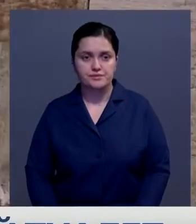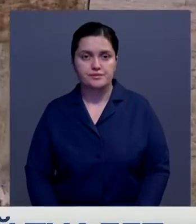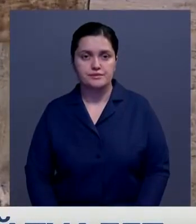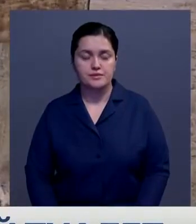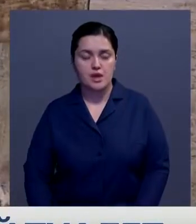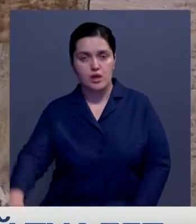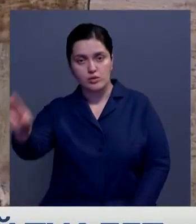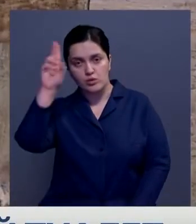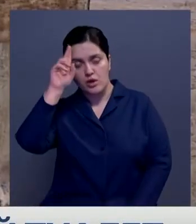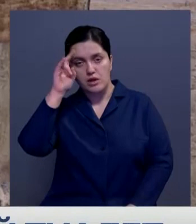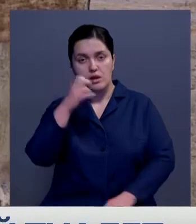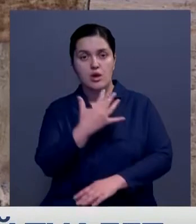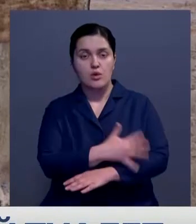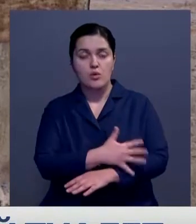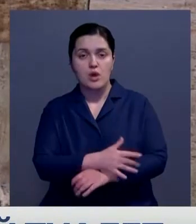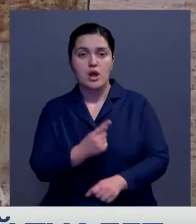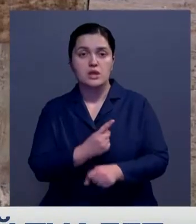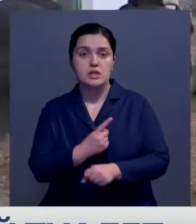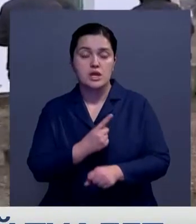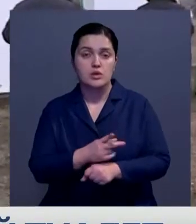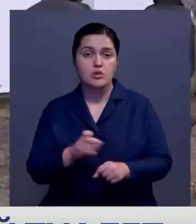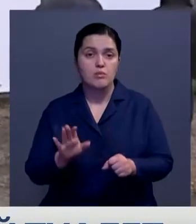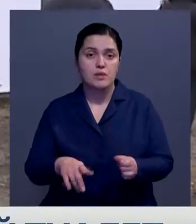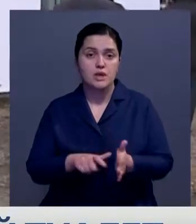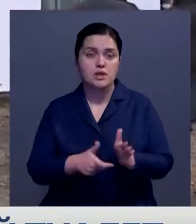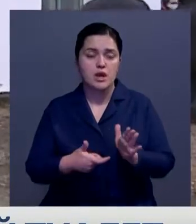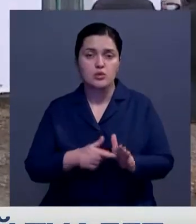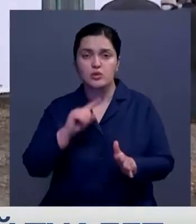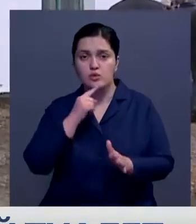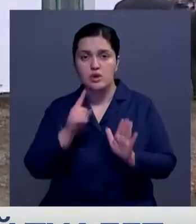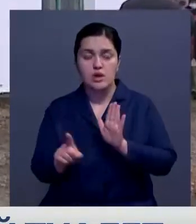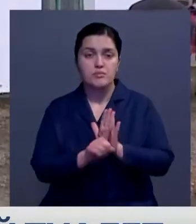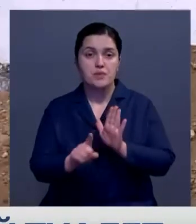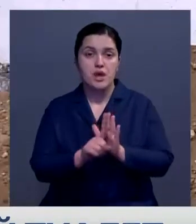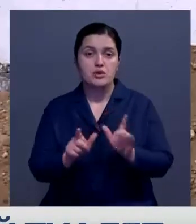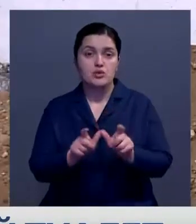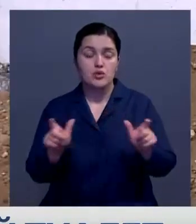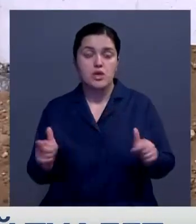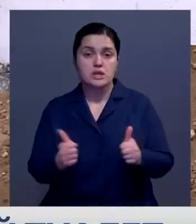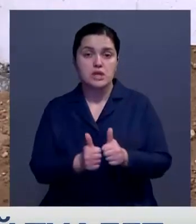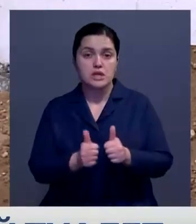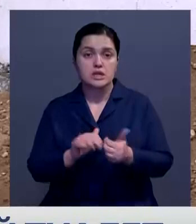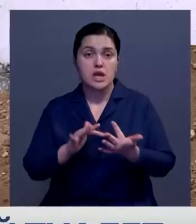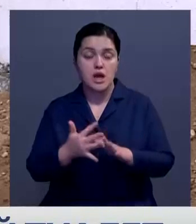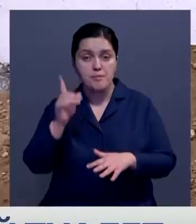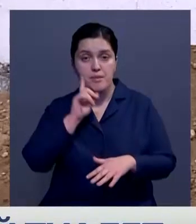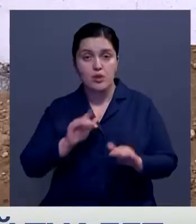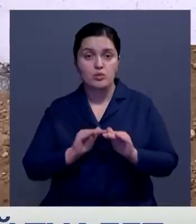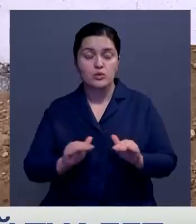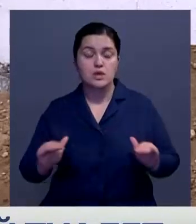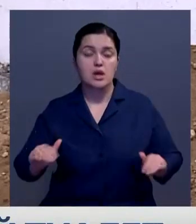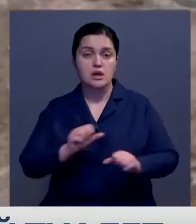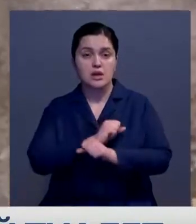Туалет на улице нельзя. Но младшеклассникам нелегко ездить в школу в соседнее село. А потому пока у детей каникулы,